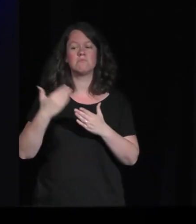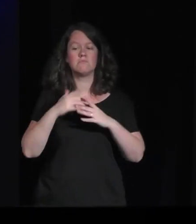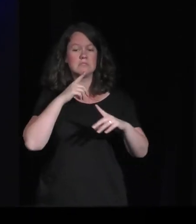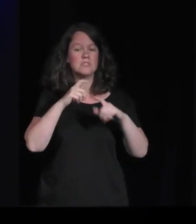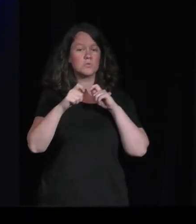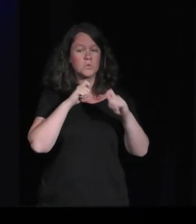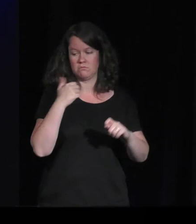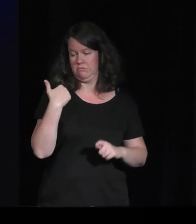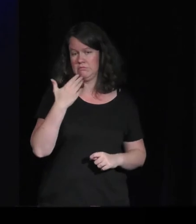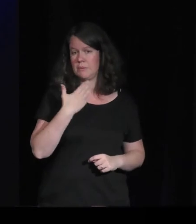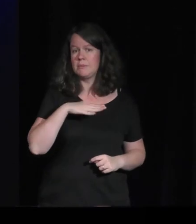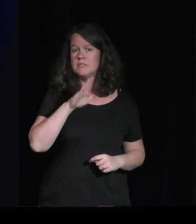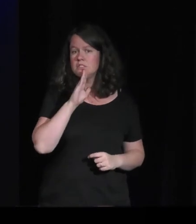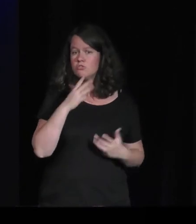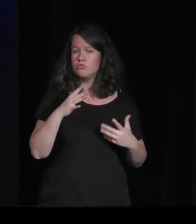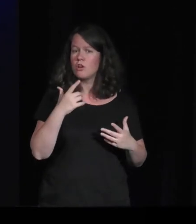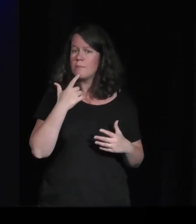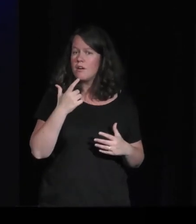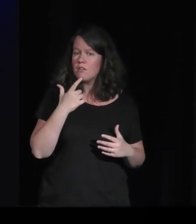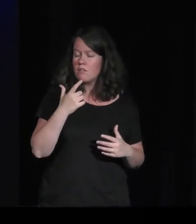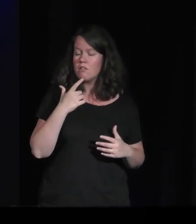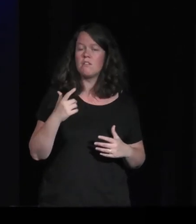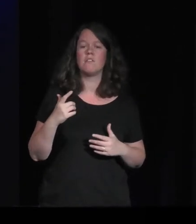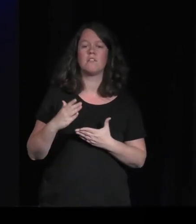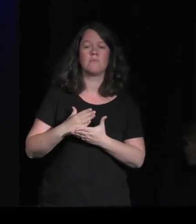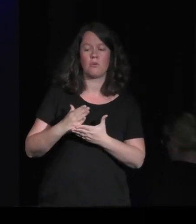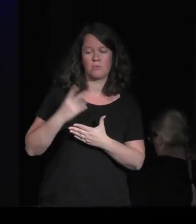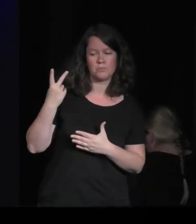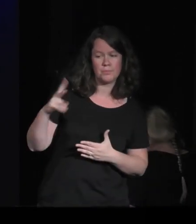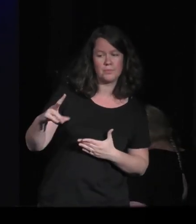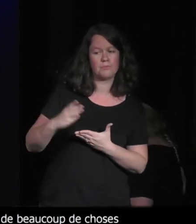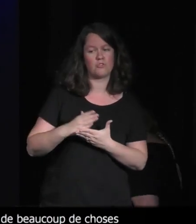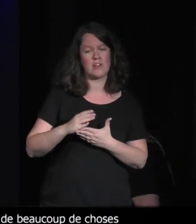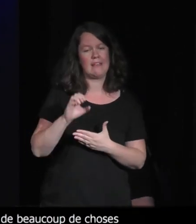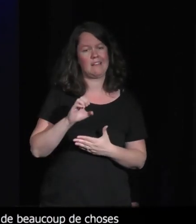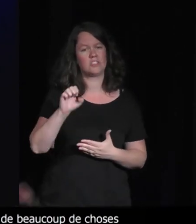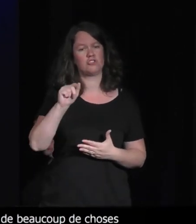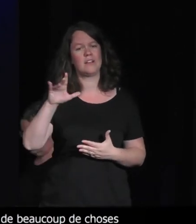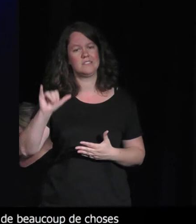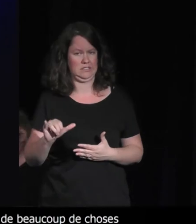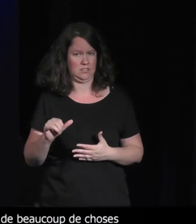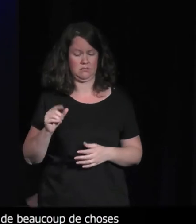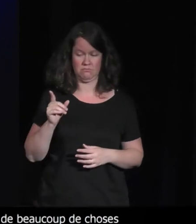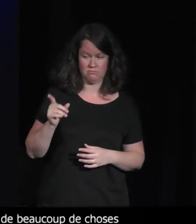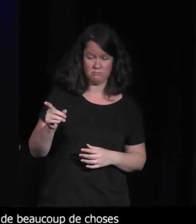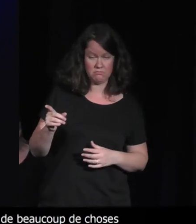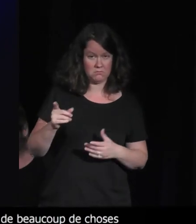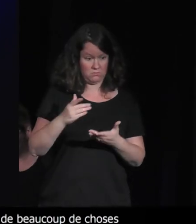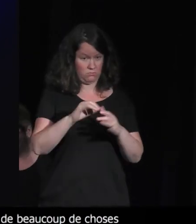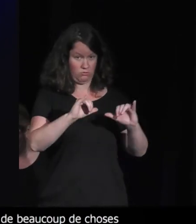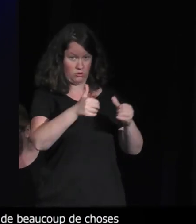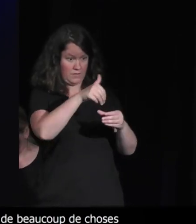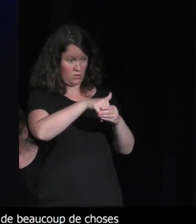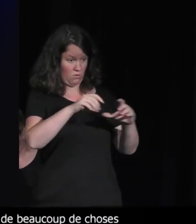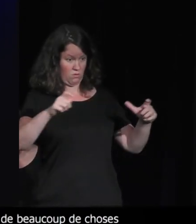-midi, en commençant avec les projets d'Éric Chahy.'est-à est-ce que dans le jeu vidéo, on peut avoir des